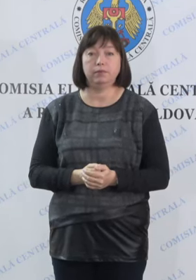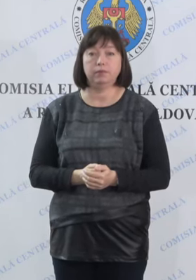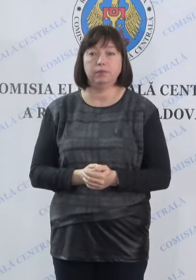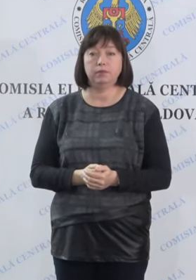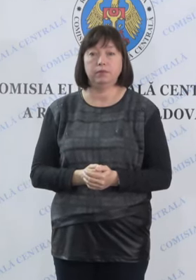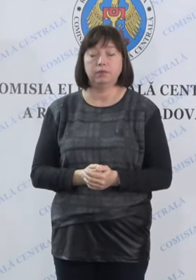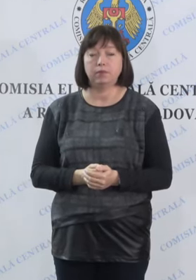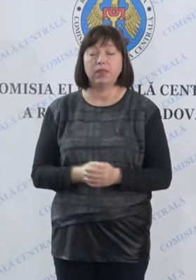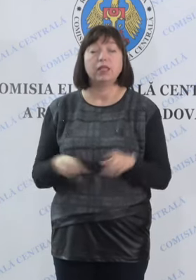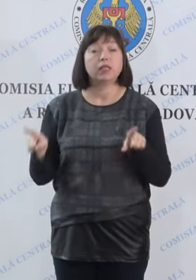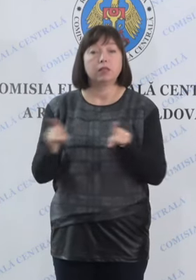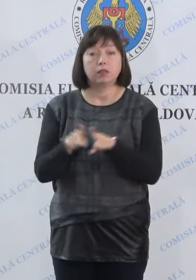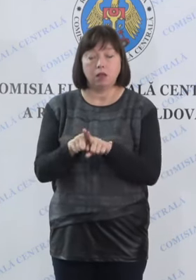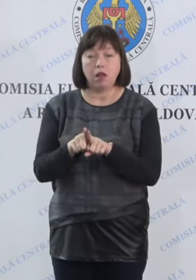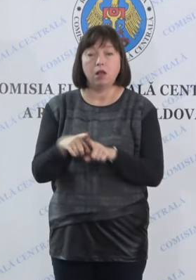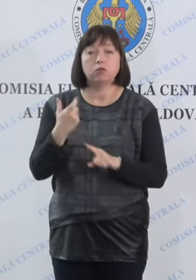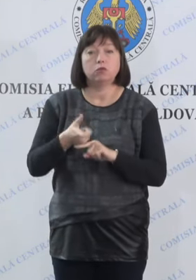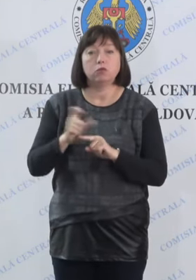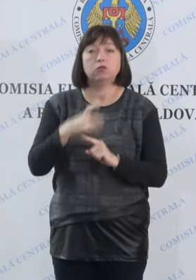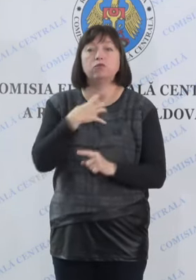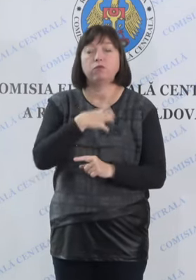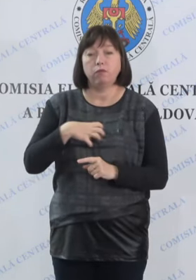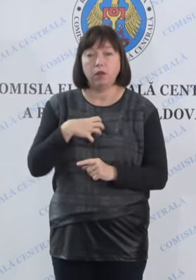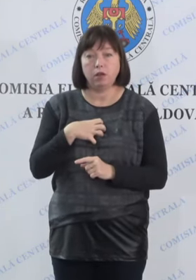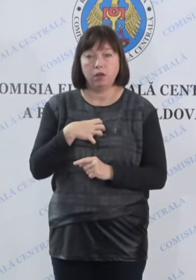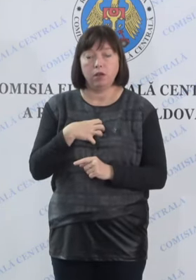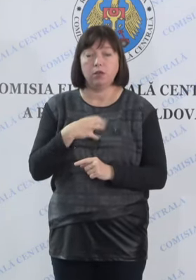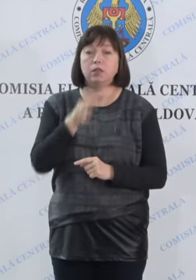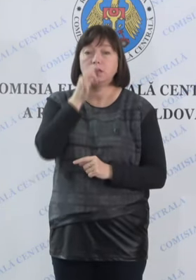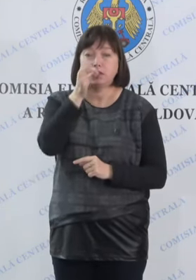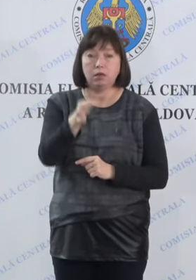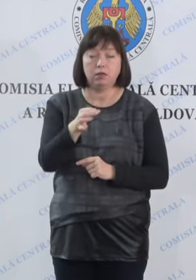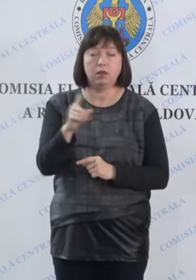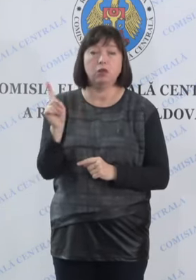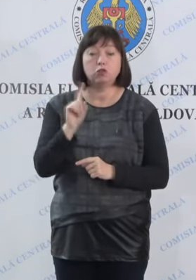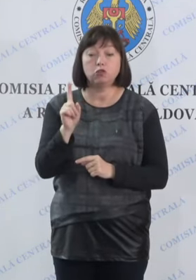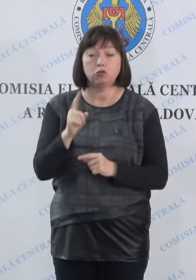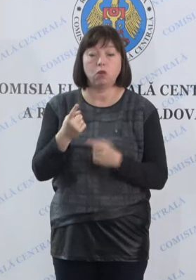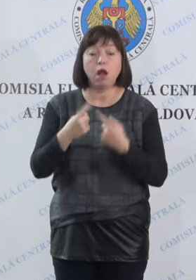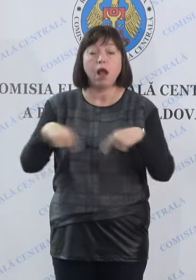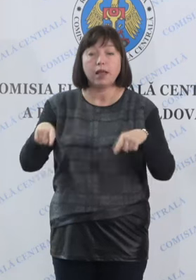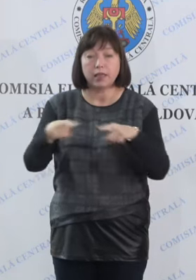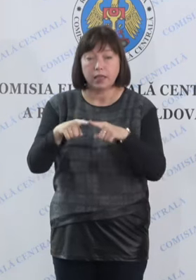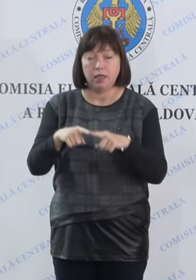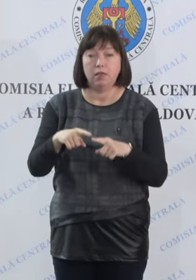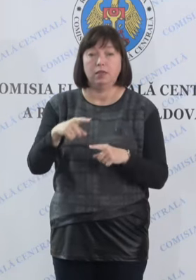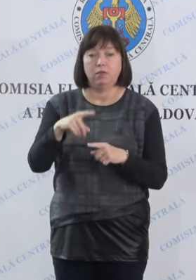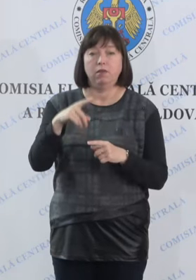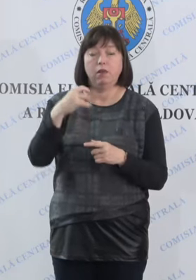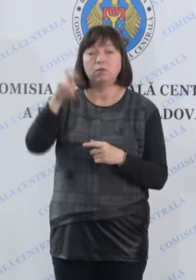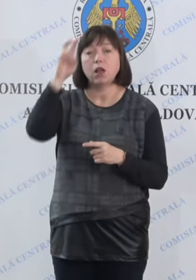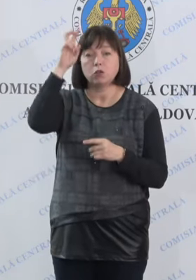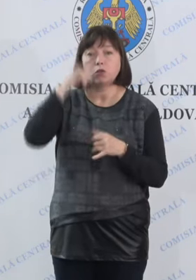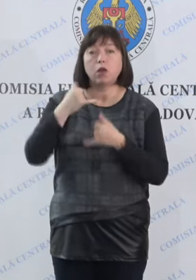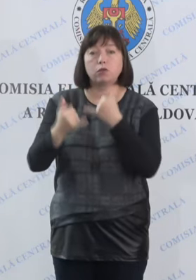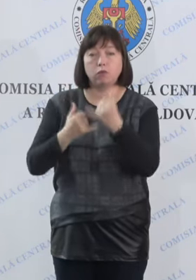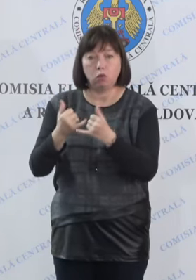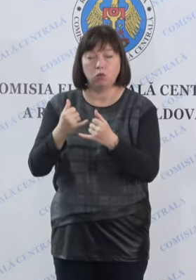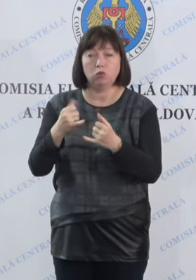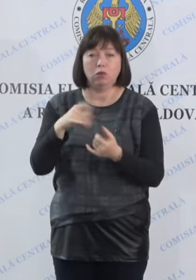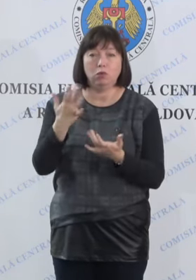La fel, este important să amintim că Agenția Servicii Publice, prin